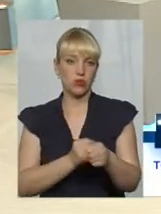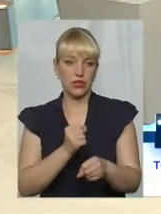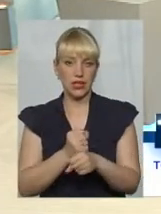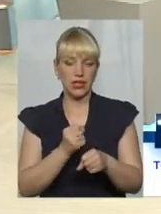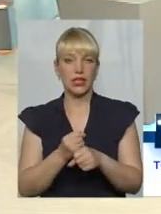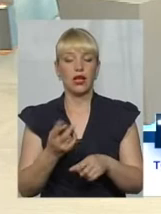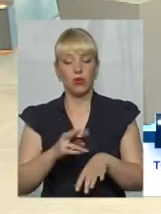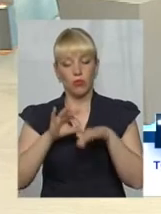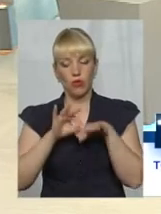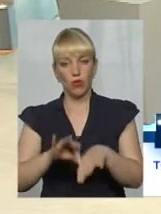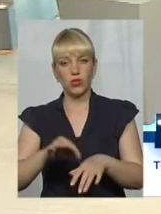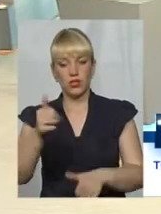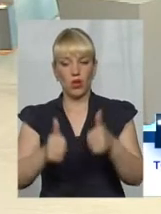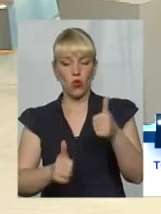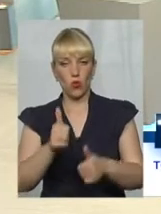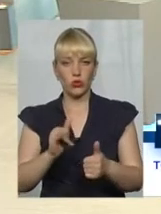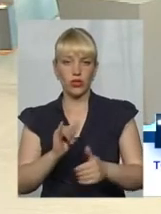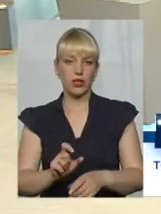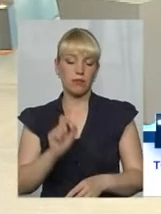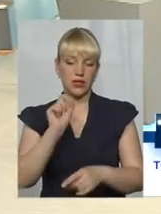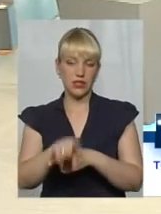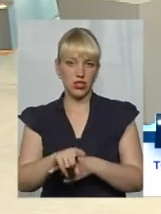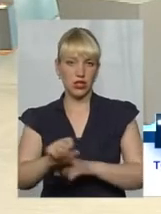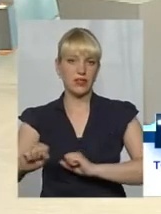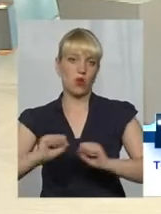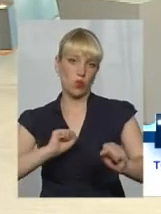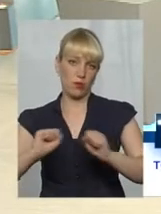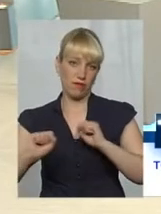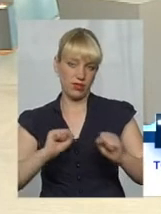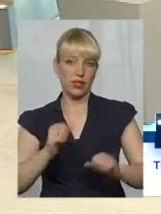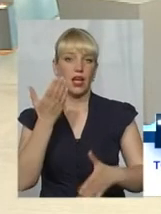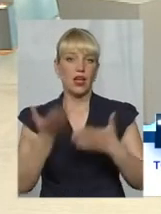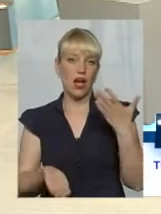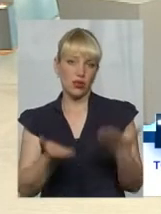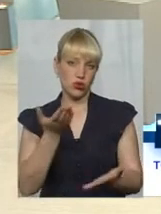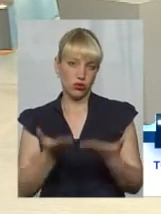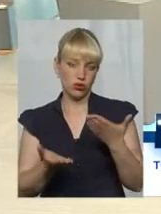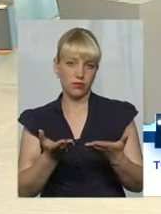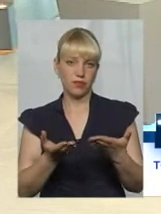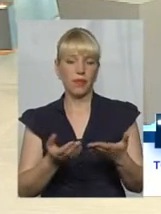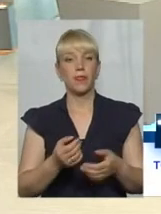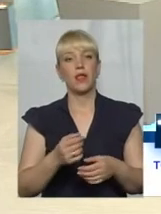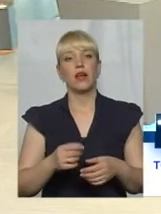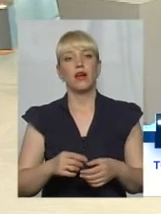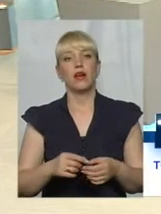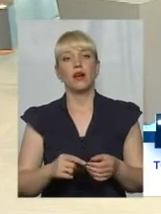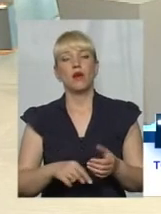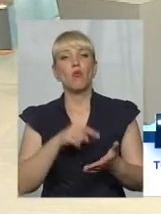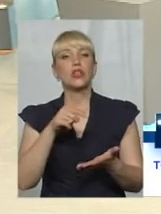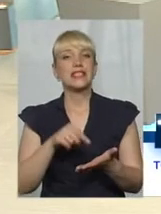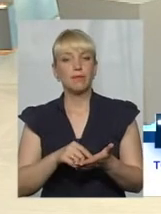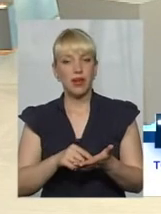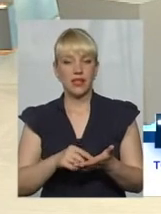проводиться конкурс, і призначається управителі. Відповідно, це якщо муніципальні управляючі